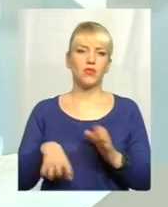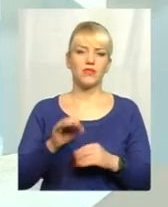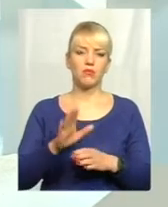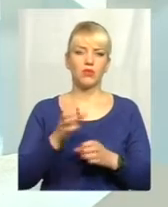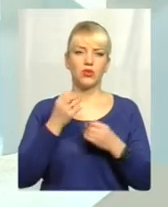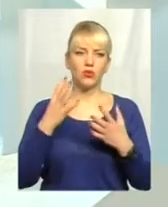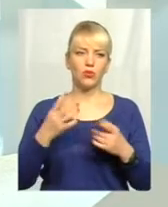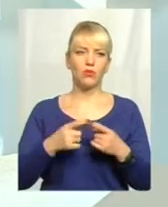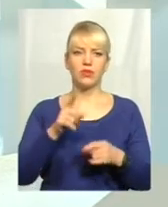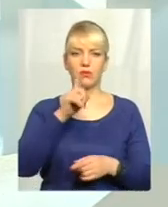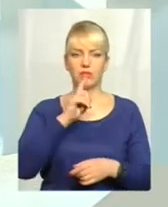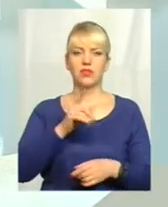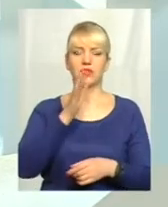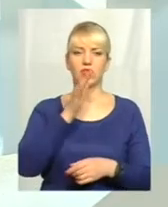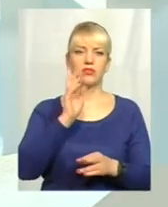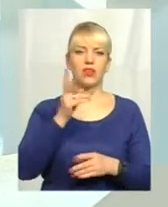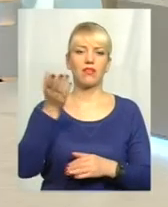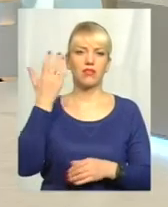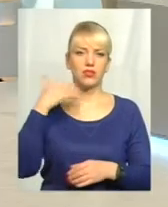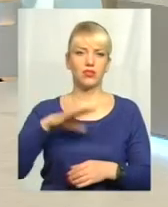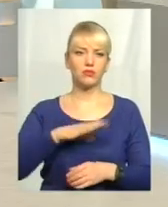звичайне місце часу, так як і було це раніше.